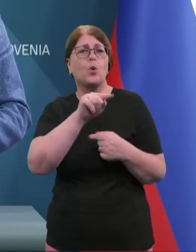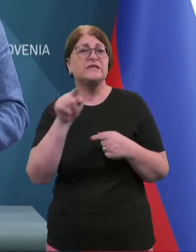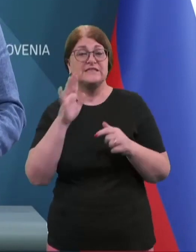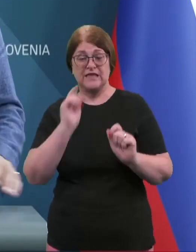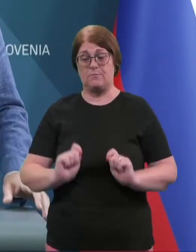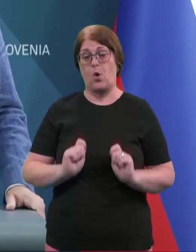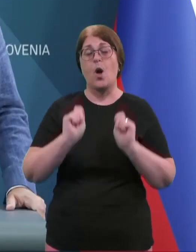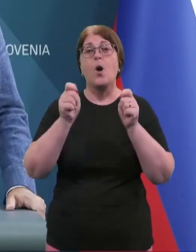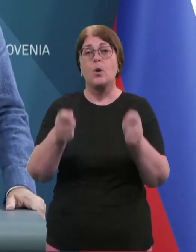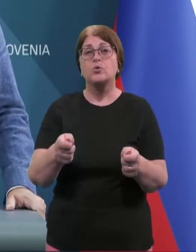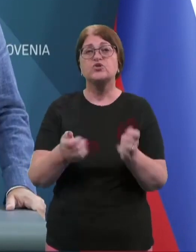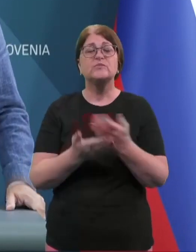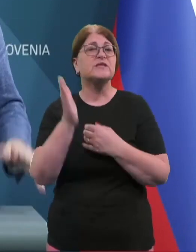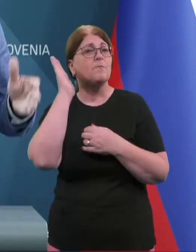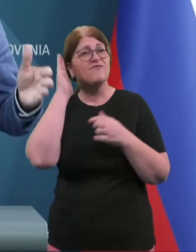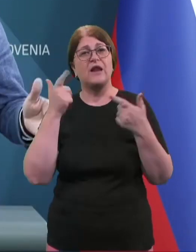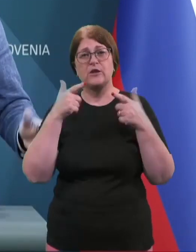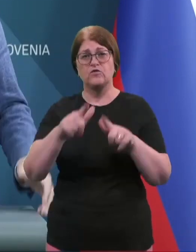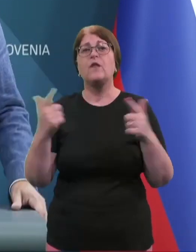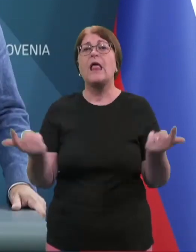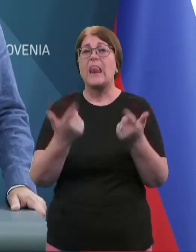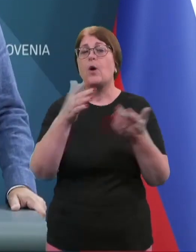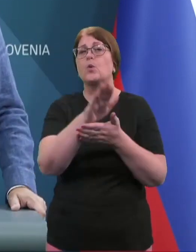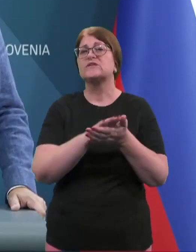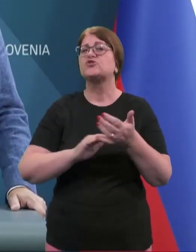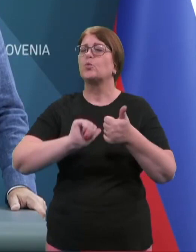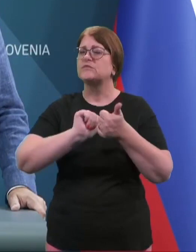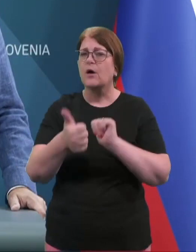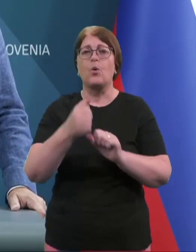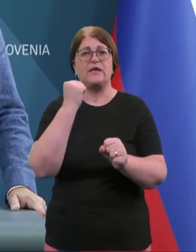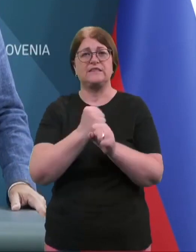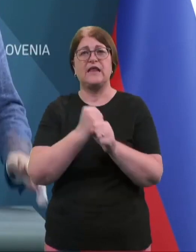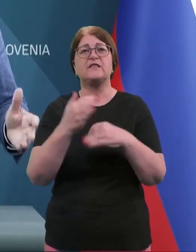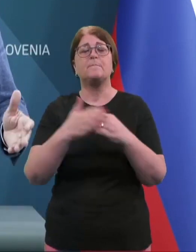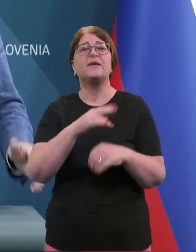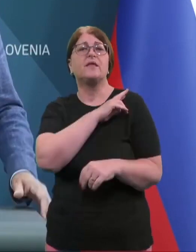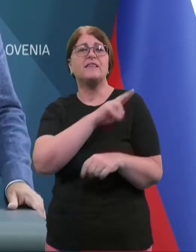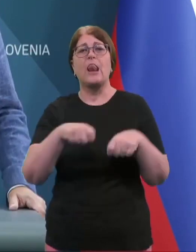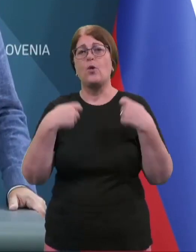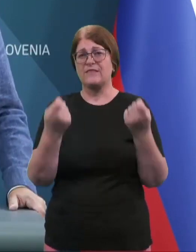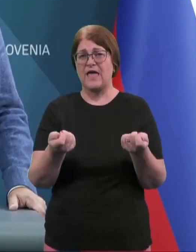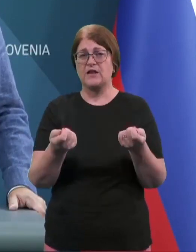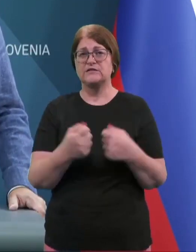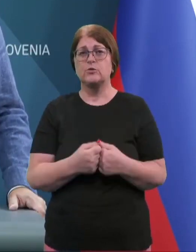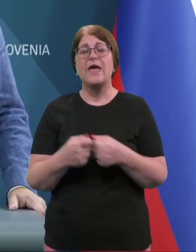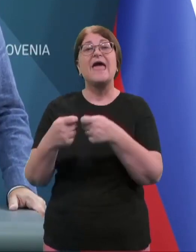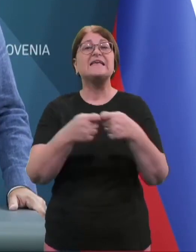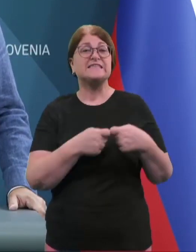vložil za zabivalno dovoljenje, lahko začel takoj delati pri delodajavcu. Tako da jaz mislim, da bo sindikati